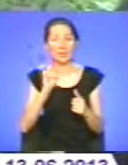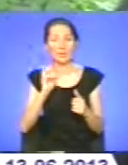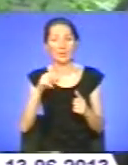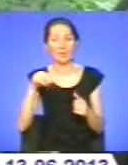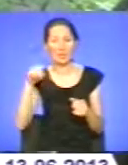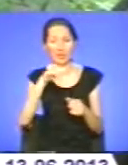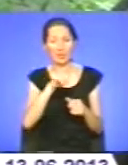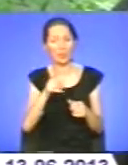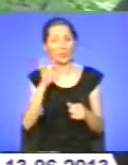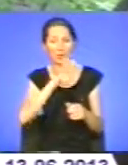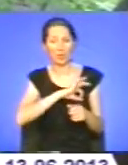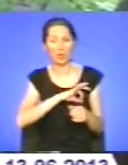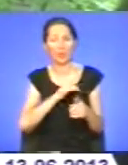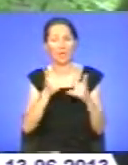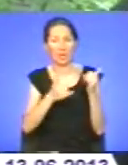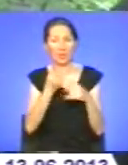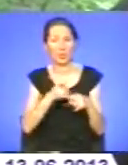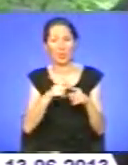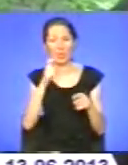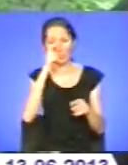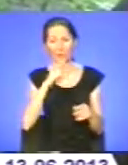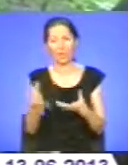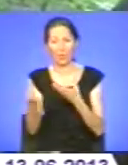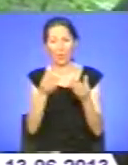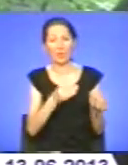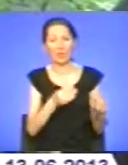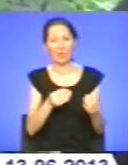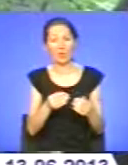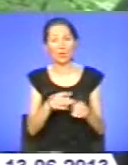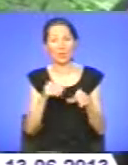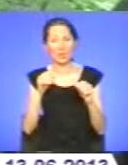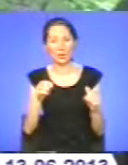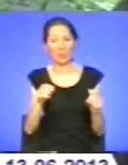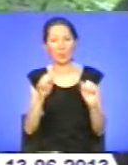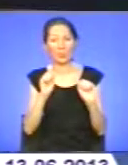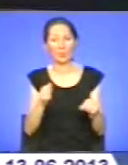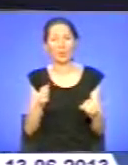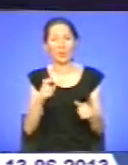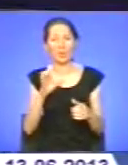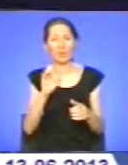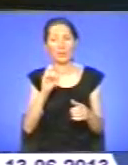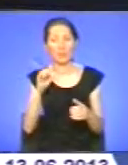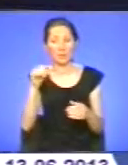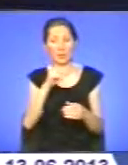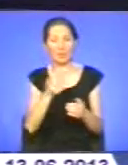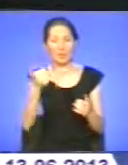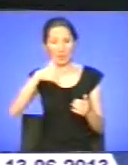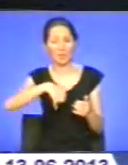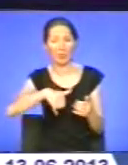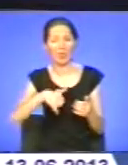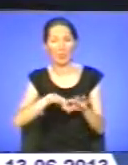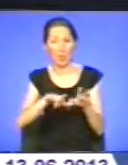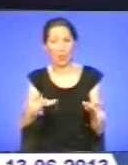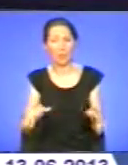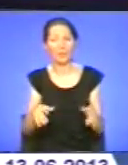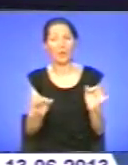негативно впливають на людину. Можна такий невеликий, густий такий соляний розчин заливати туди в розе. І на сам кінець про погоду.